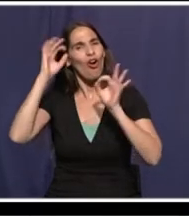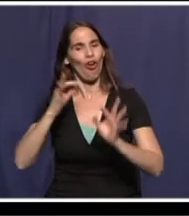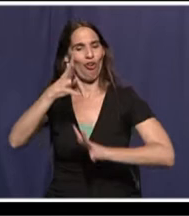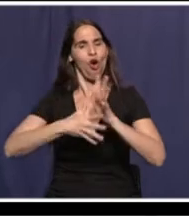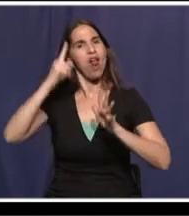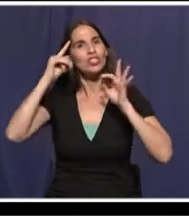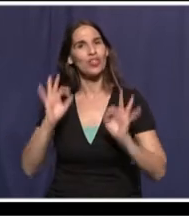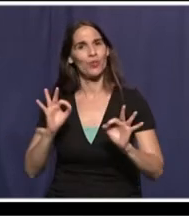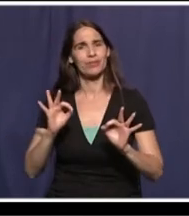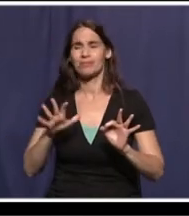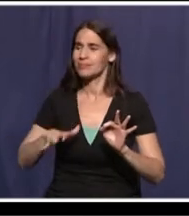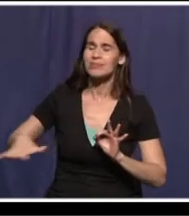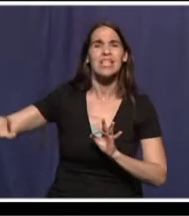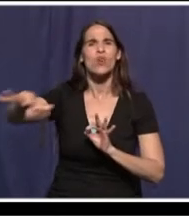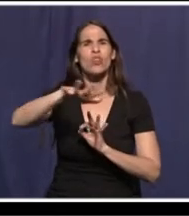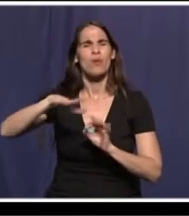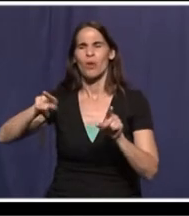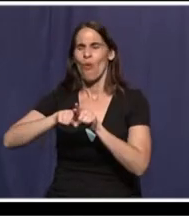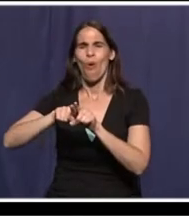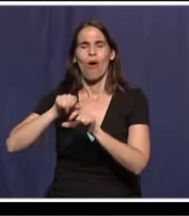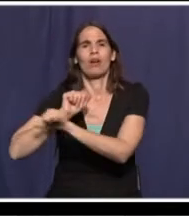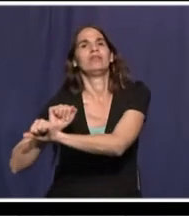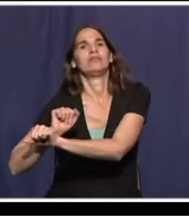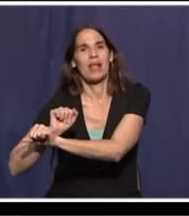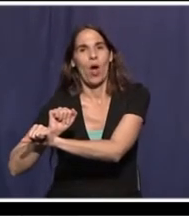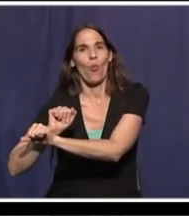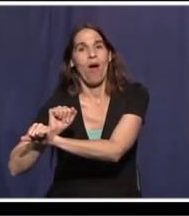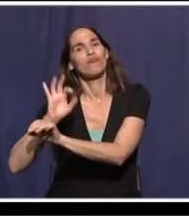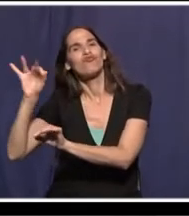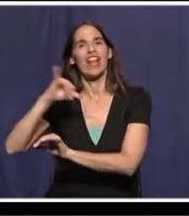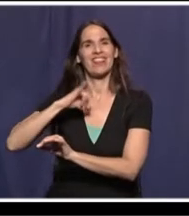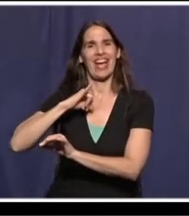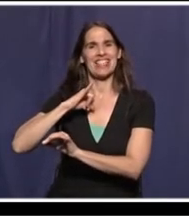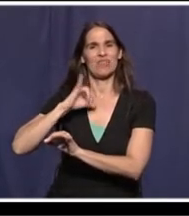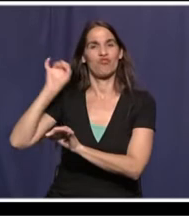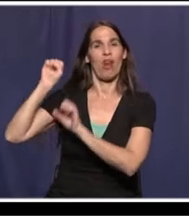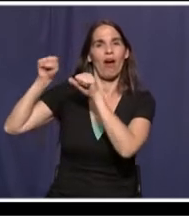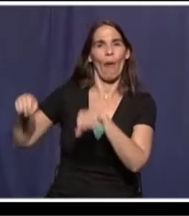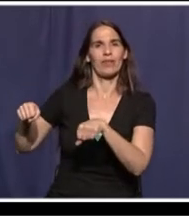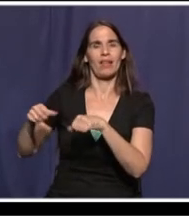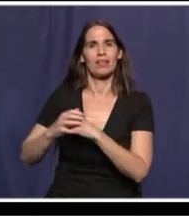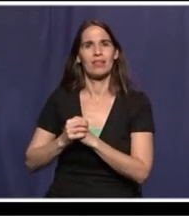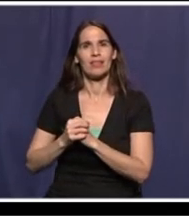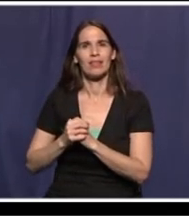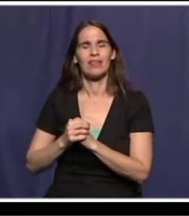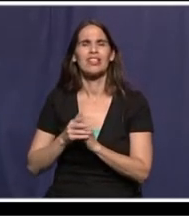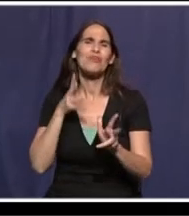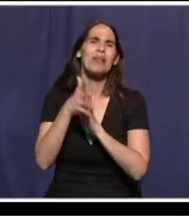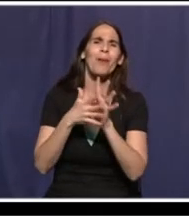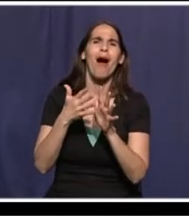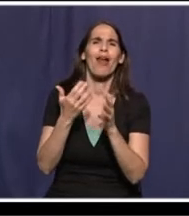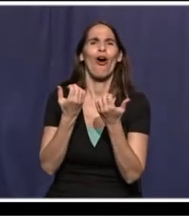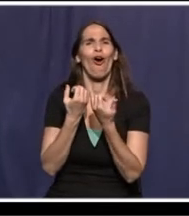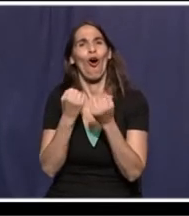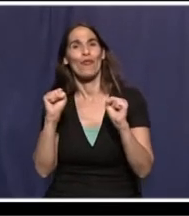כשאזור שלם הפך לבן ערובה לשרת את האינטרסים של הרודן כשמדברים על חופש